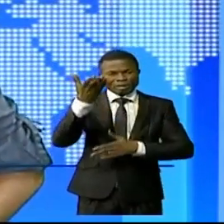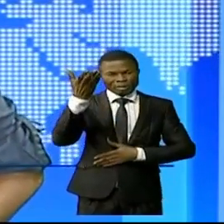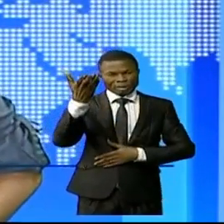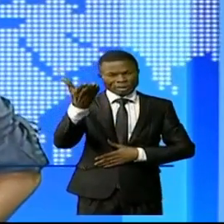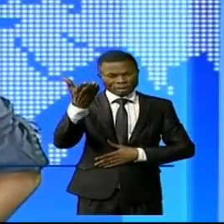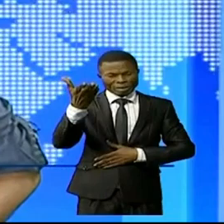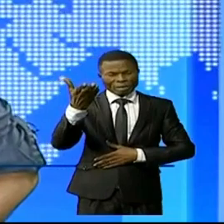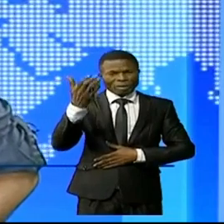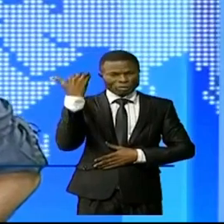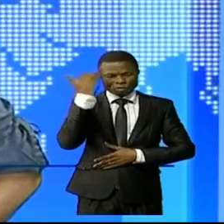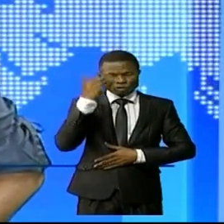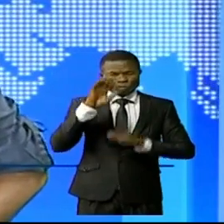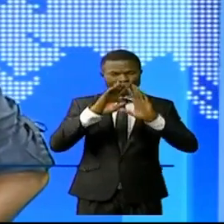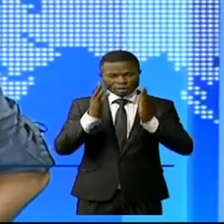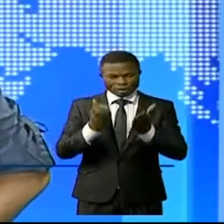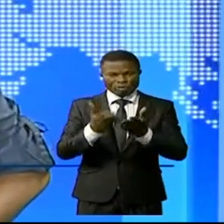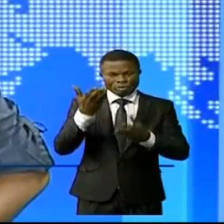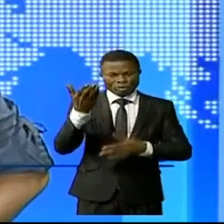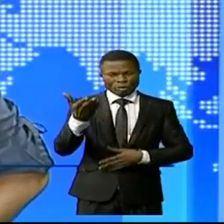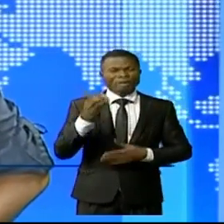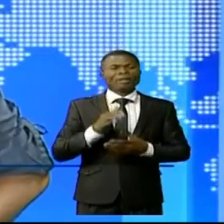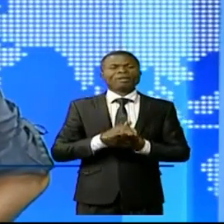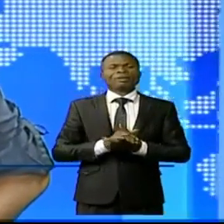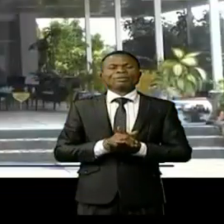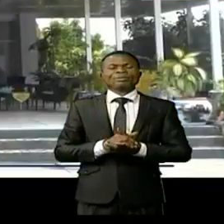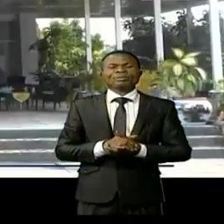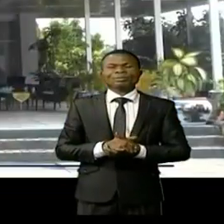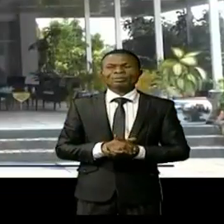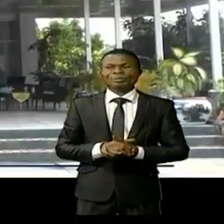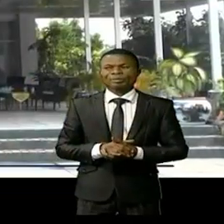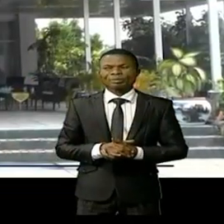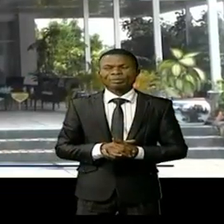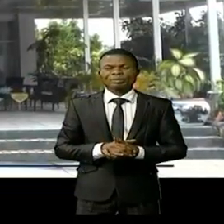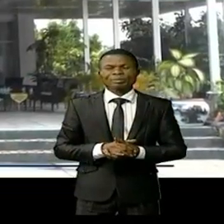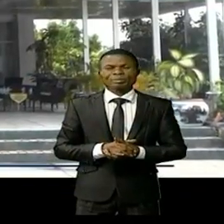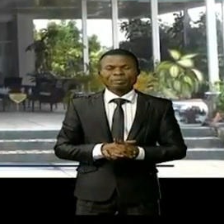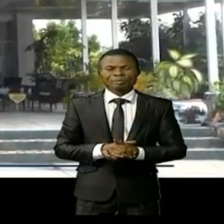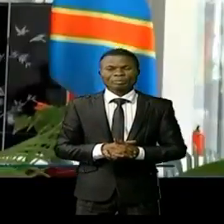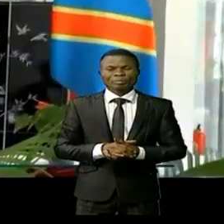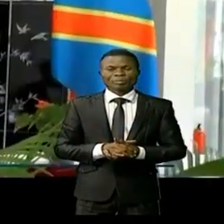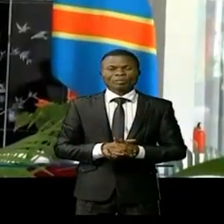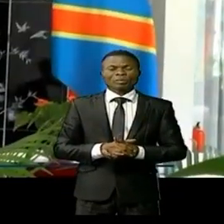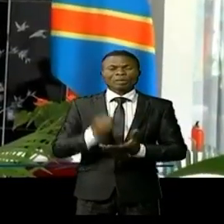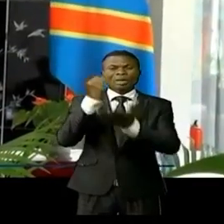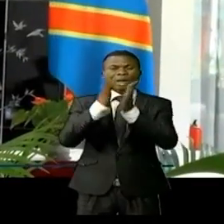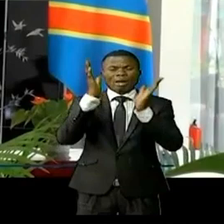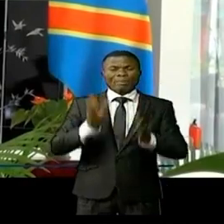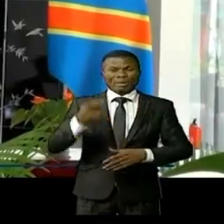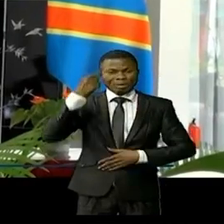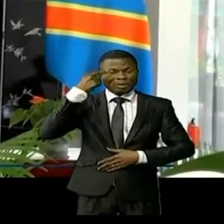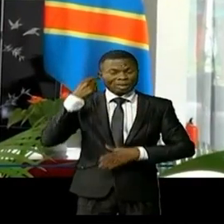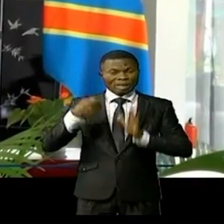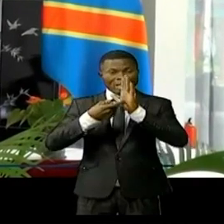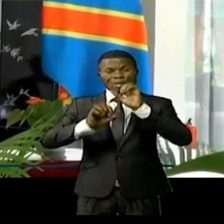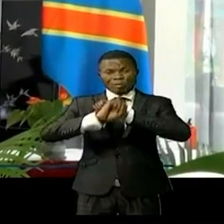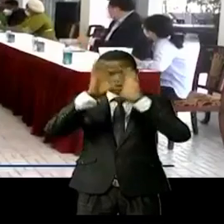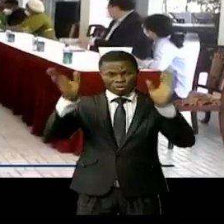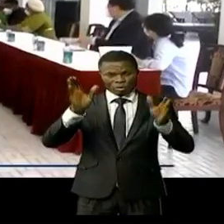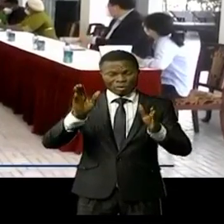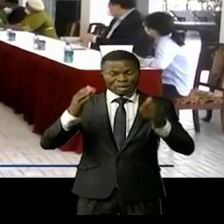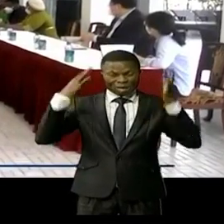Sylvie Makumbani étaient là pour le reportage les chevaliers de la plume ont été éclairés sur le